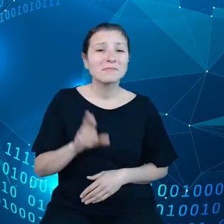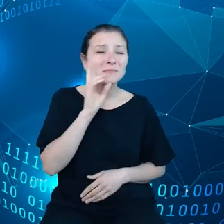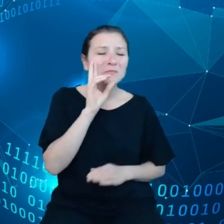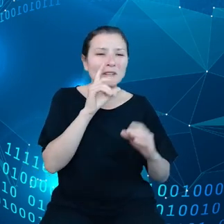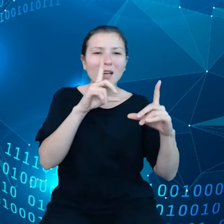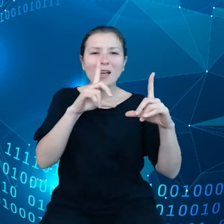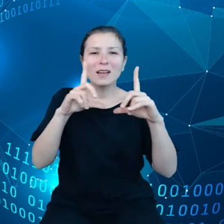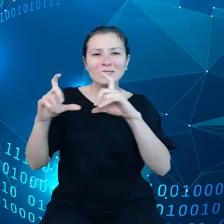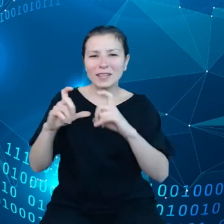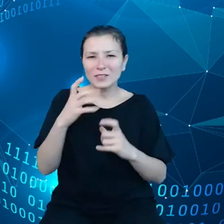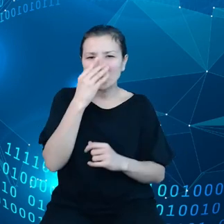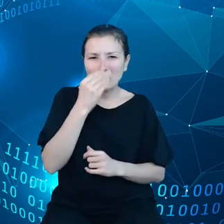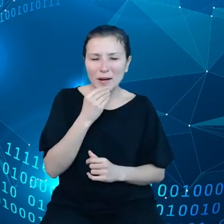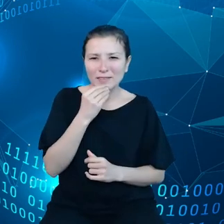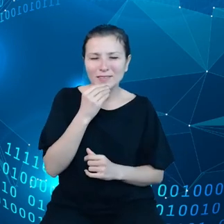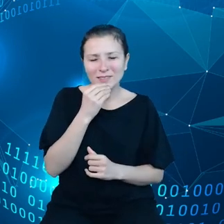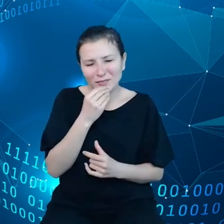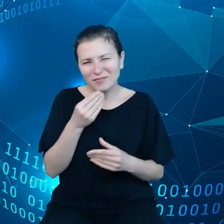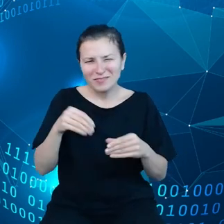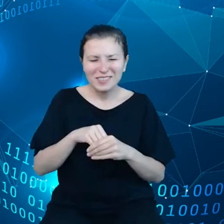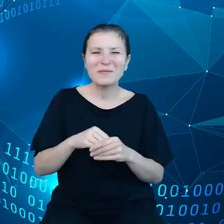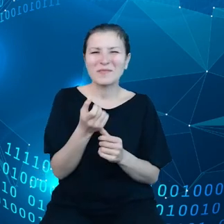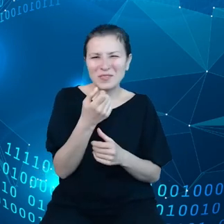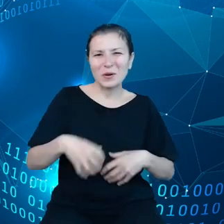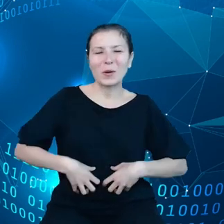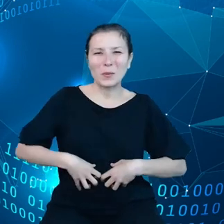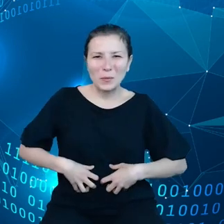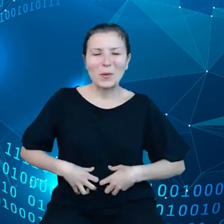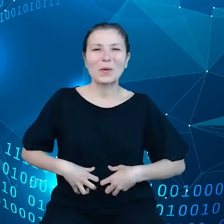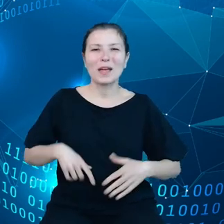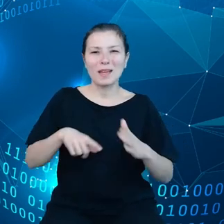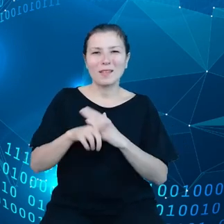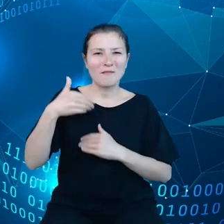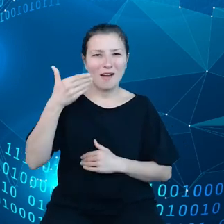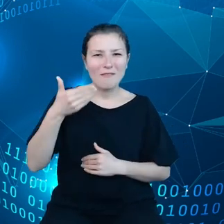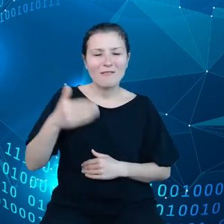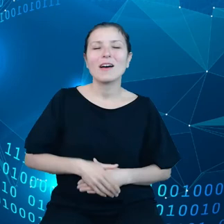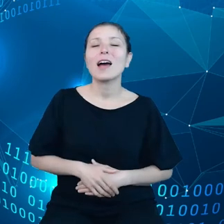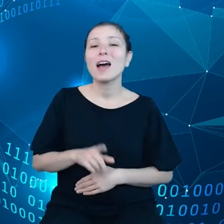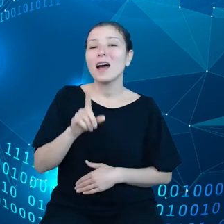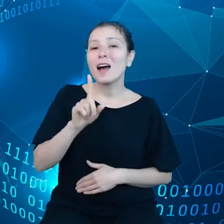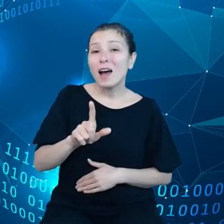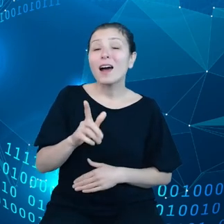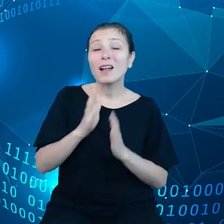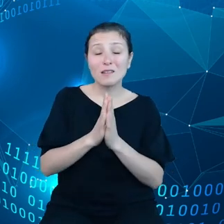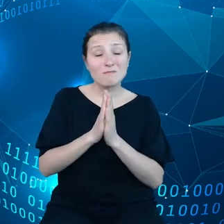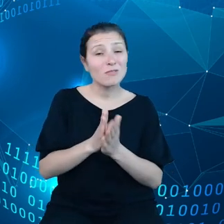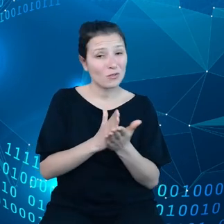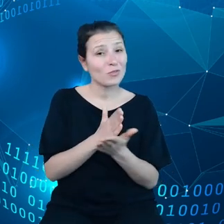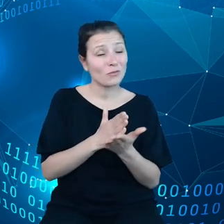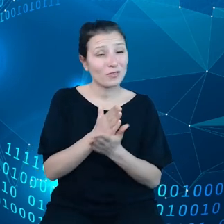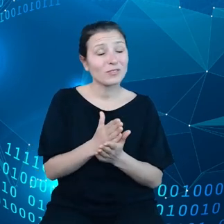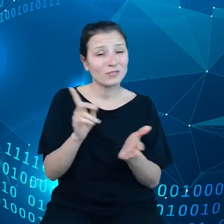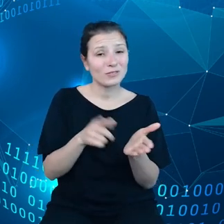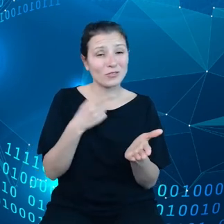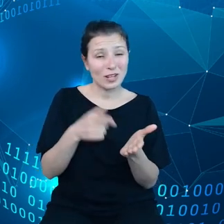trochę charakteru humorystycznego tej prezentacji, natomiast proszę mi uwierzyć, że to bardzo często jest rzeczywiście